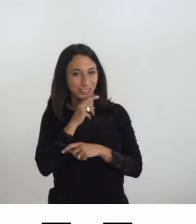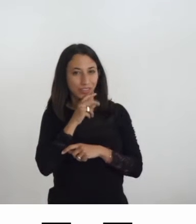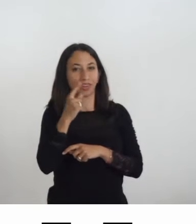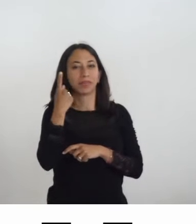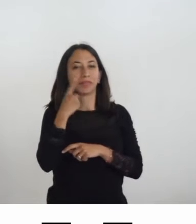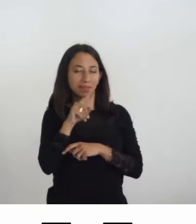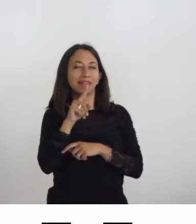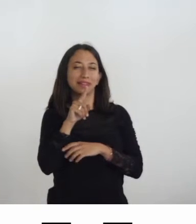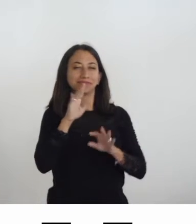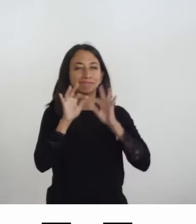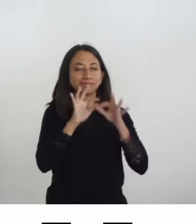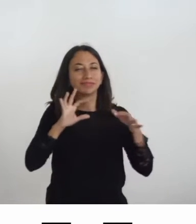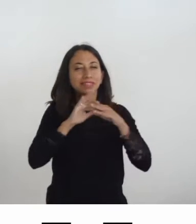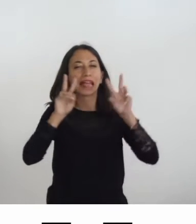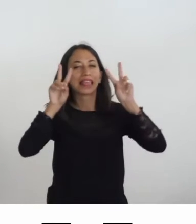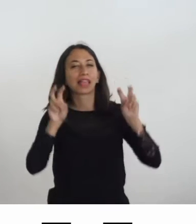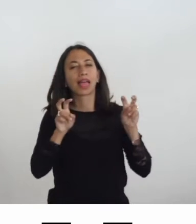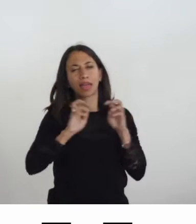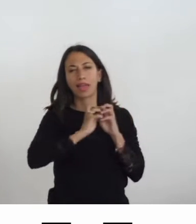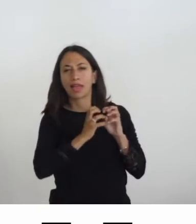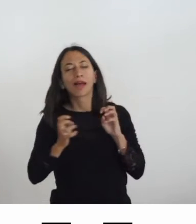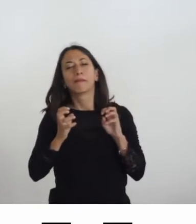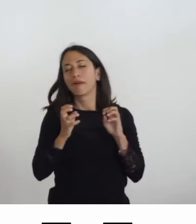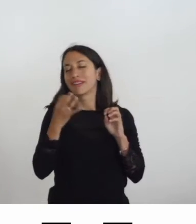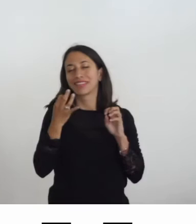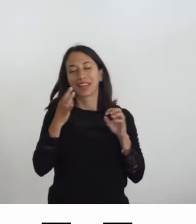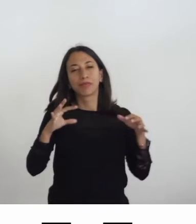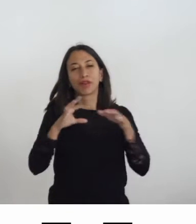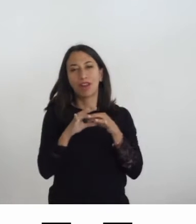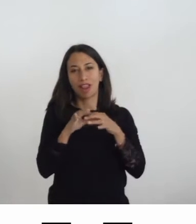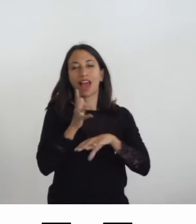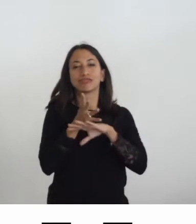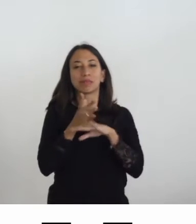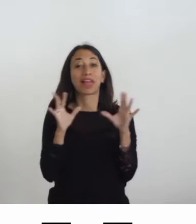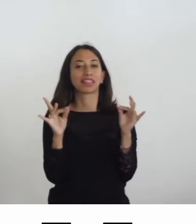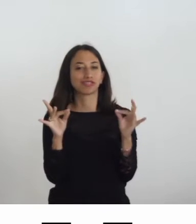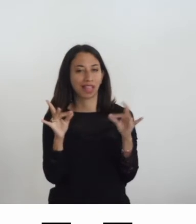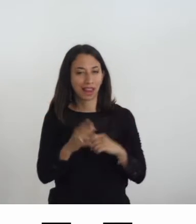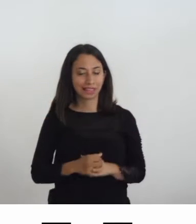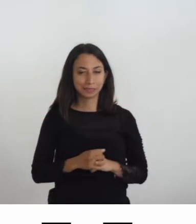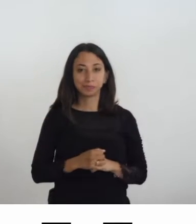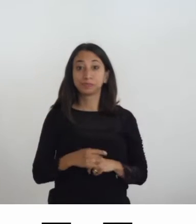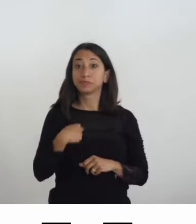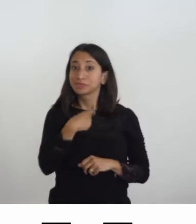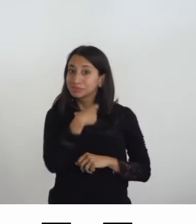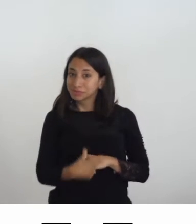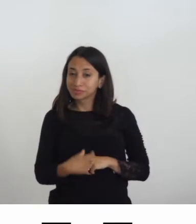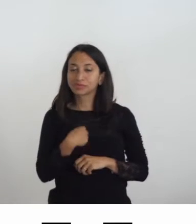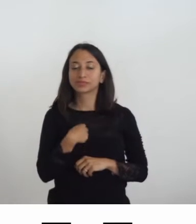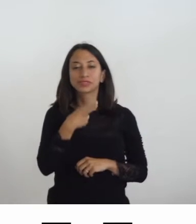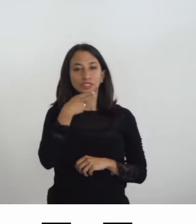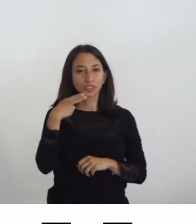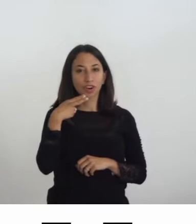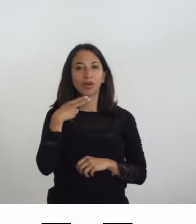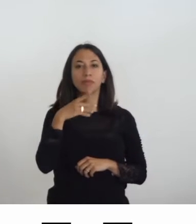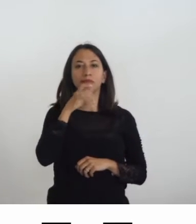esplorare varie tematiche relative tutte al mondo dell'accessibilità digitale. Io mi chiamo Aide